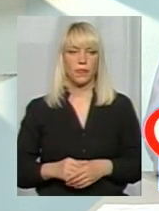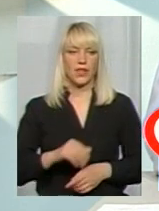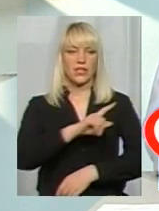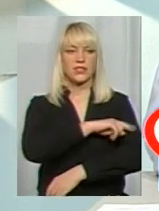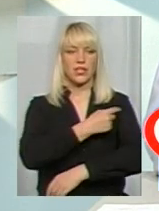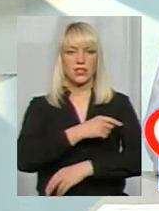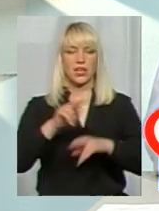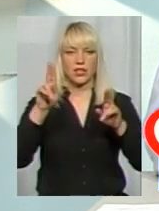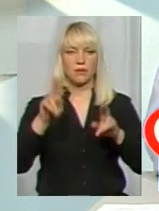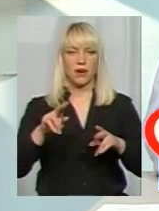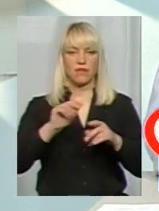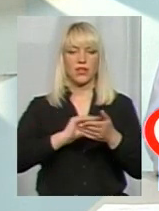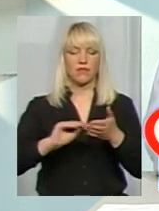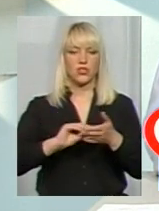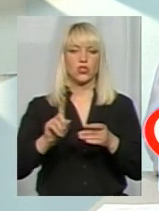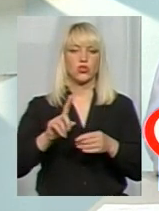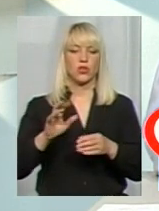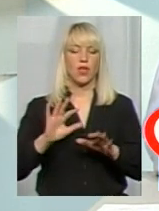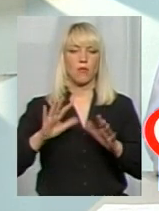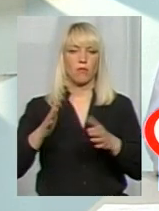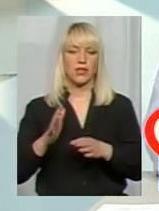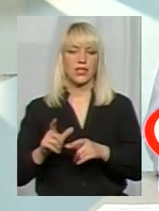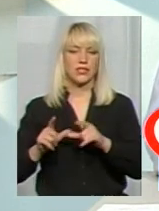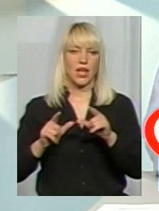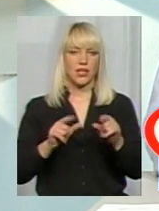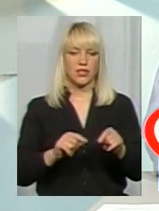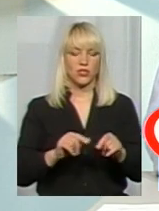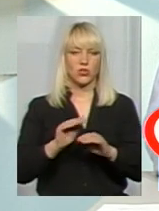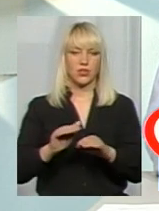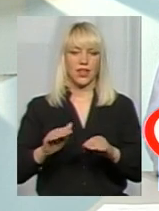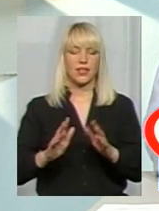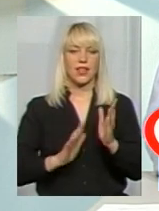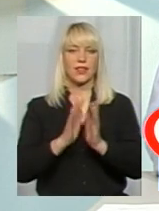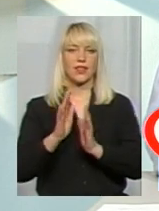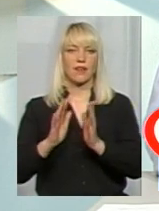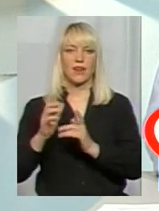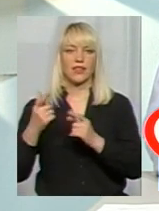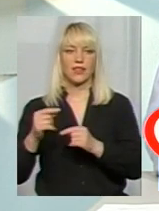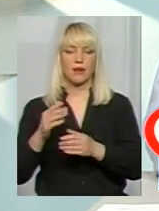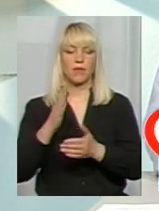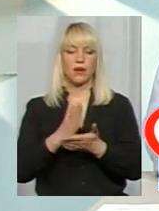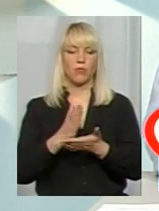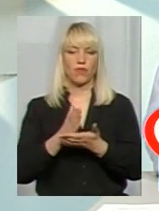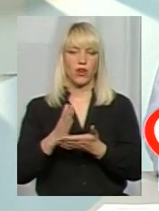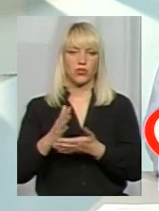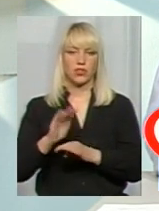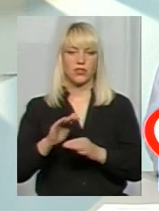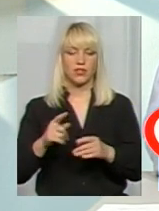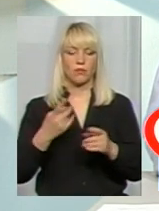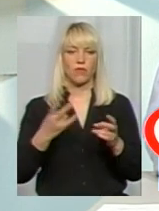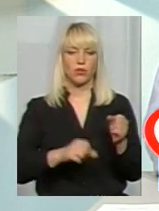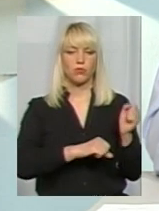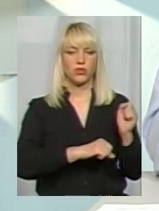правилах визначено, що на момент заїзду дітей, трава там, де перебувають діти, повинна бути все викошена. Це один із